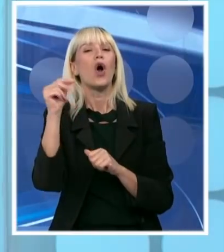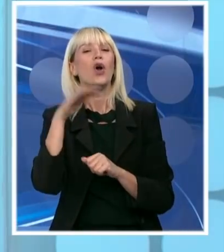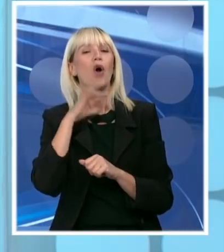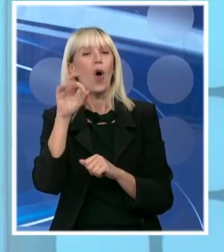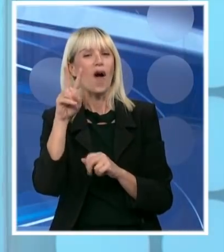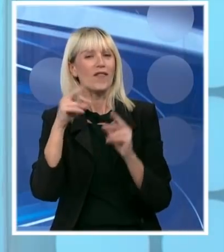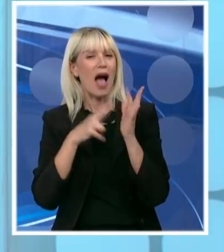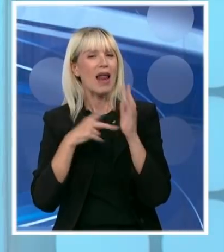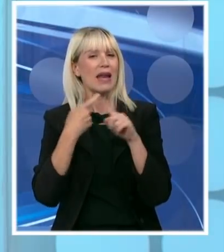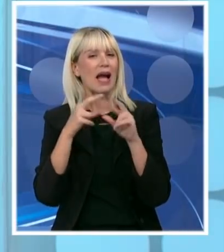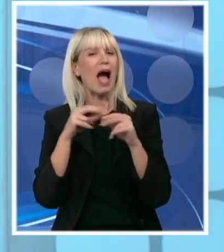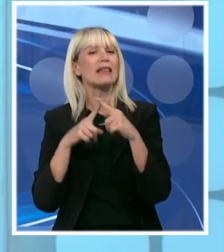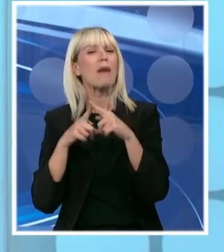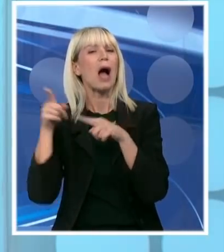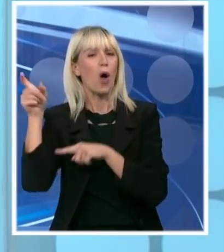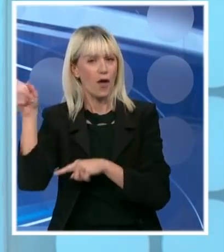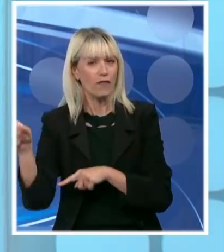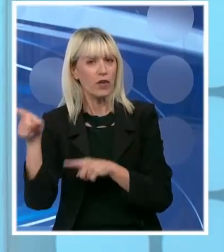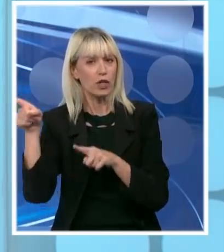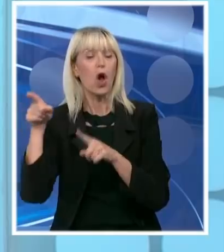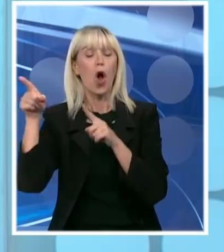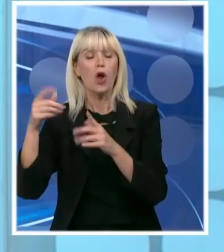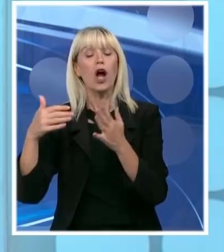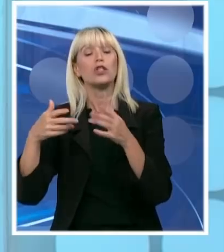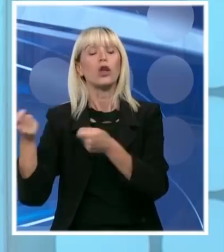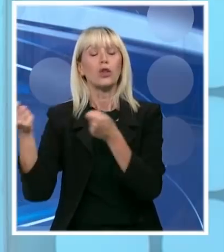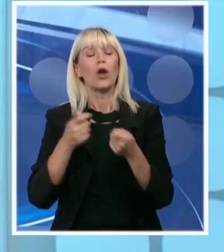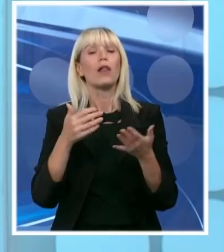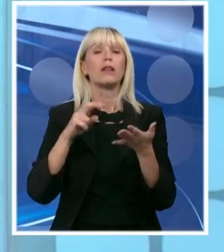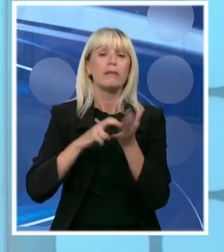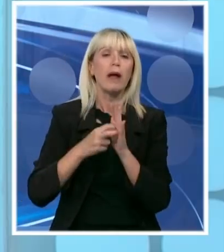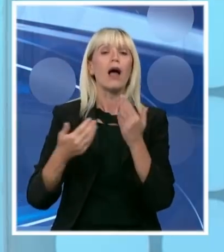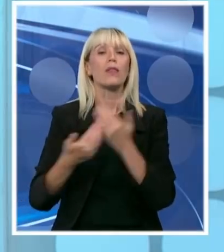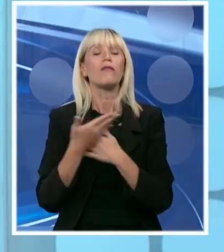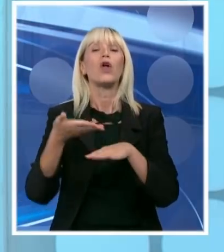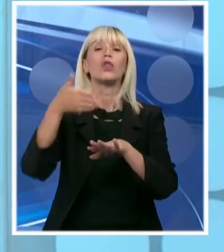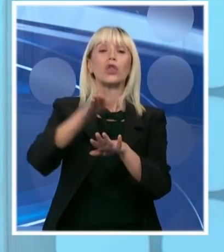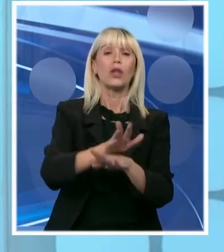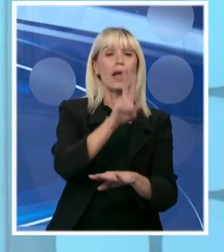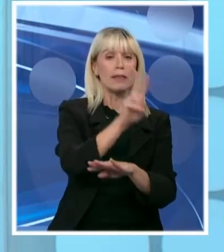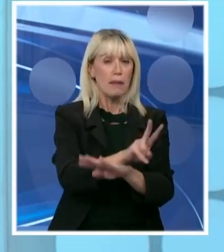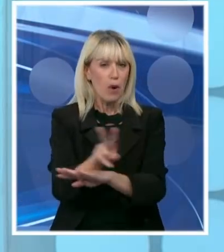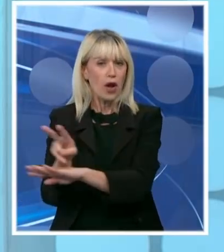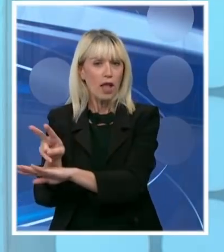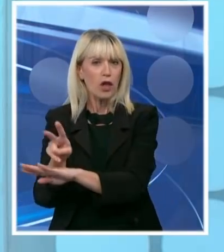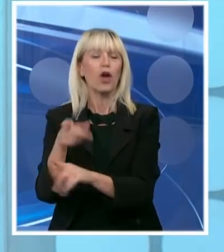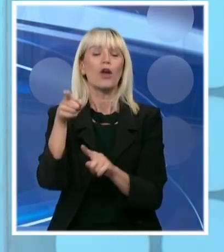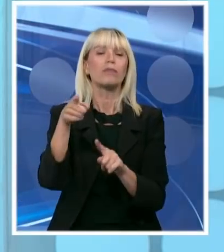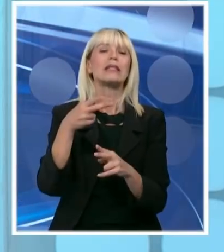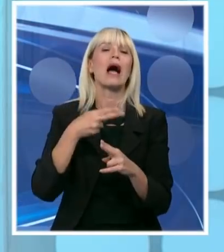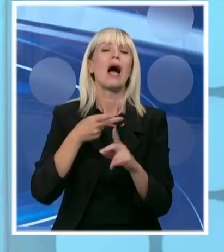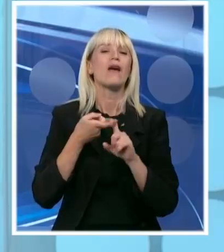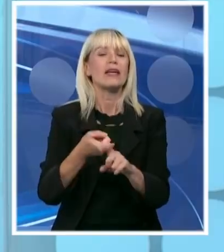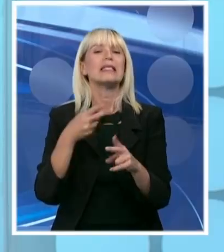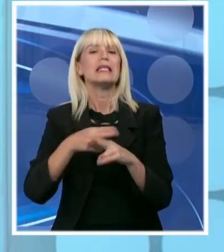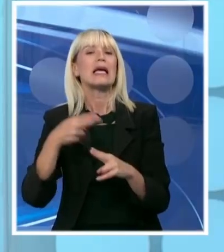dva dana sa merom dodatnog moratorijuma pod određenim, naravno, uslovima za plaćenje kredita, kako za